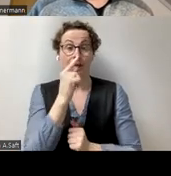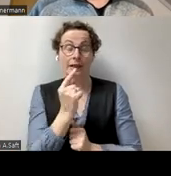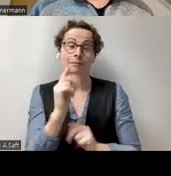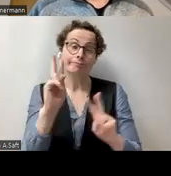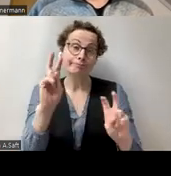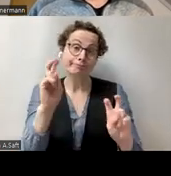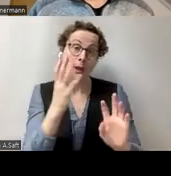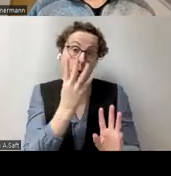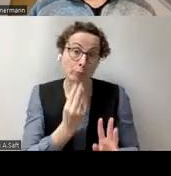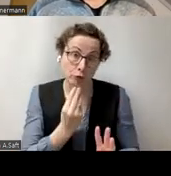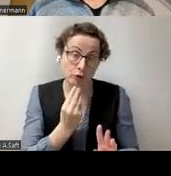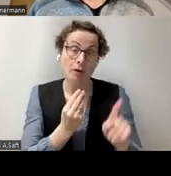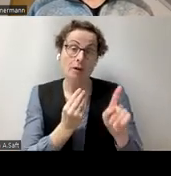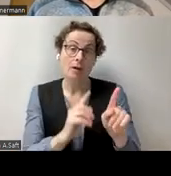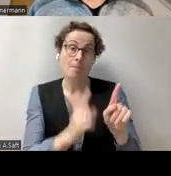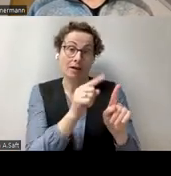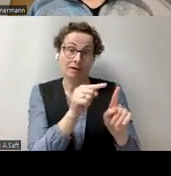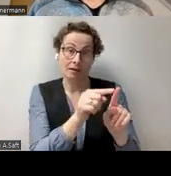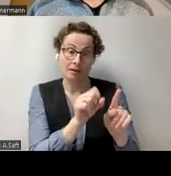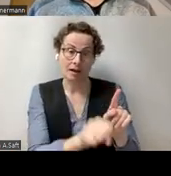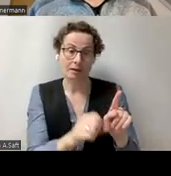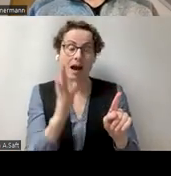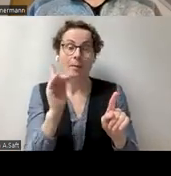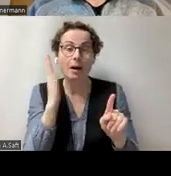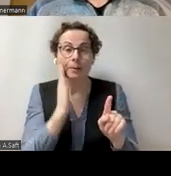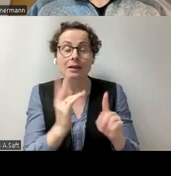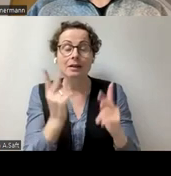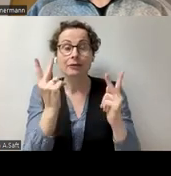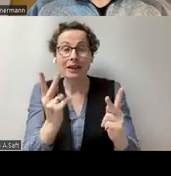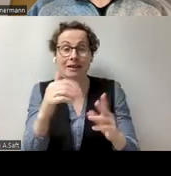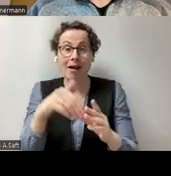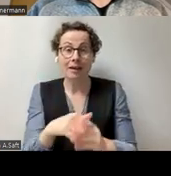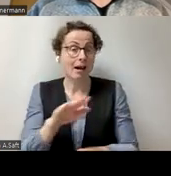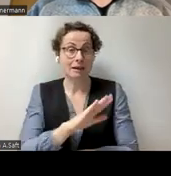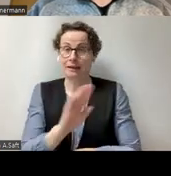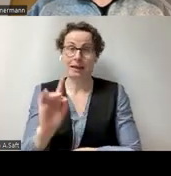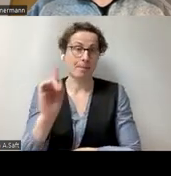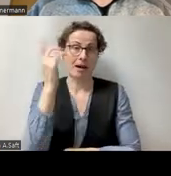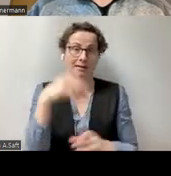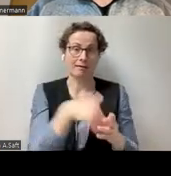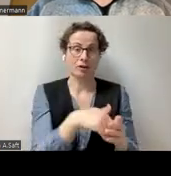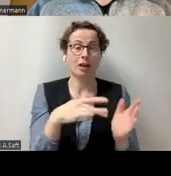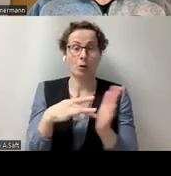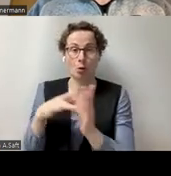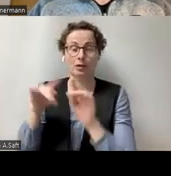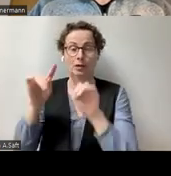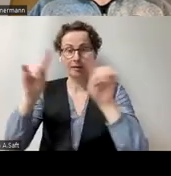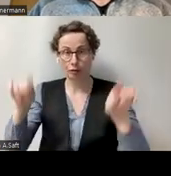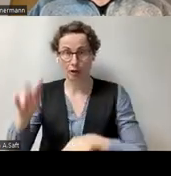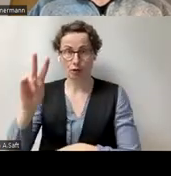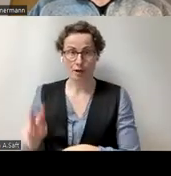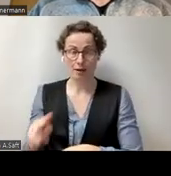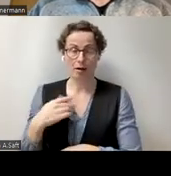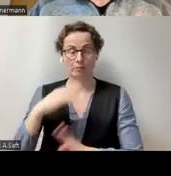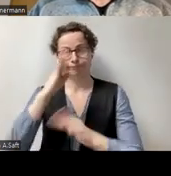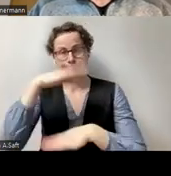aber es darf kein richtiger Inhalt hier angebracht werden. Ich gehe wieder aus dem Master raus und gehe